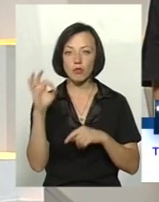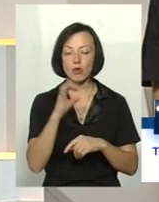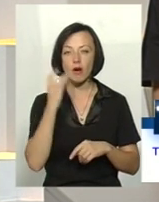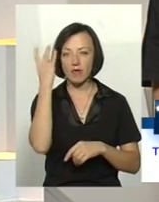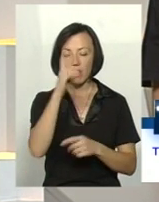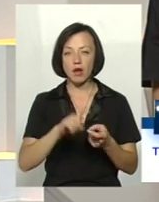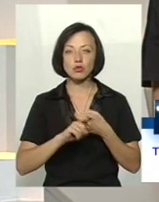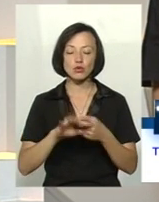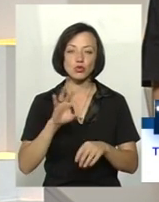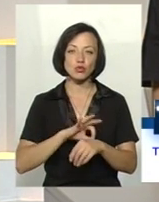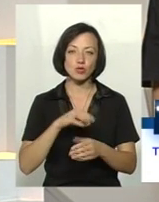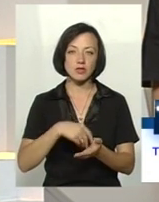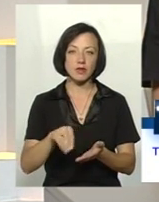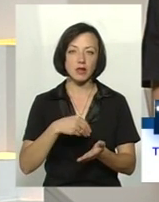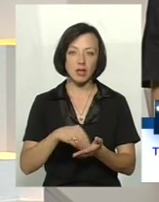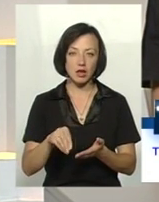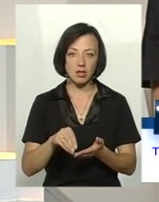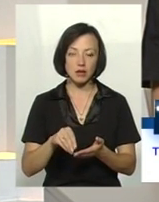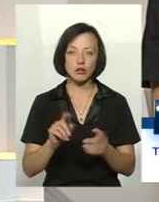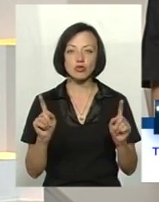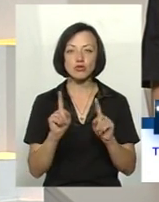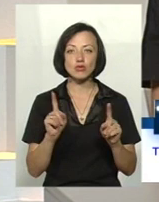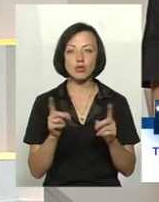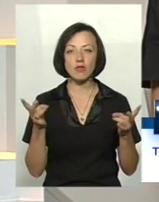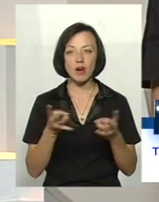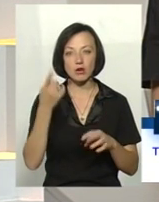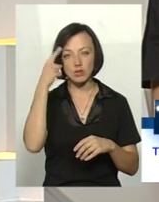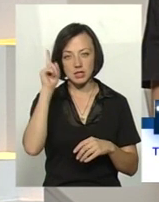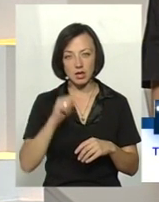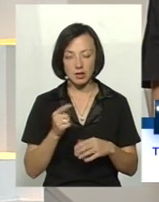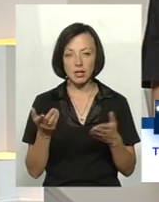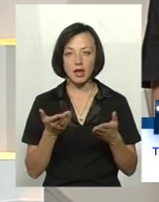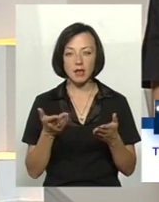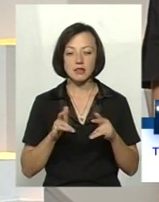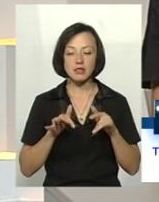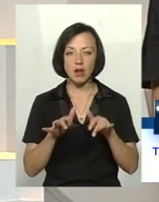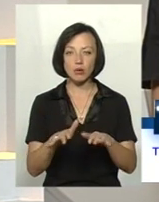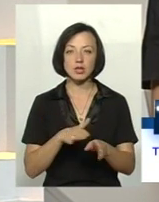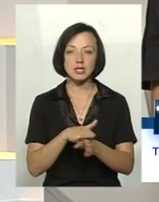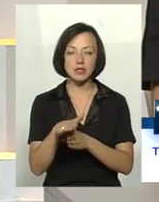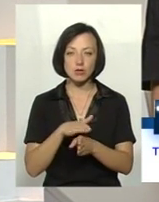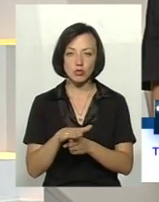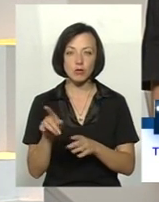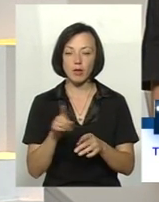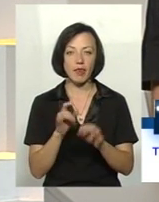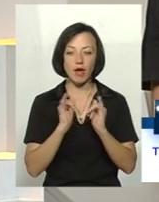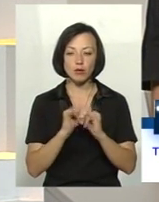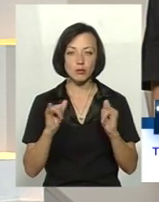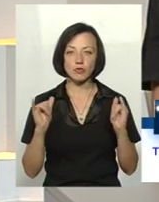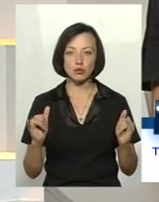африканську чуму свиней, що варто знати і які заходи здійснюються, аби не